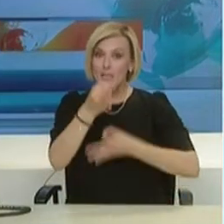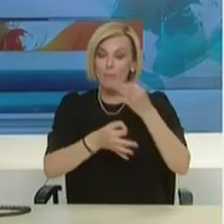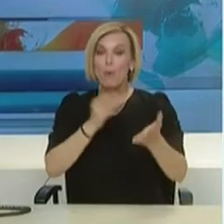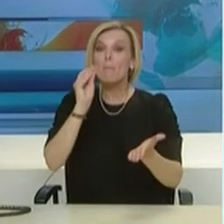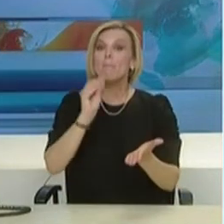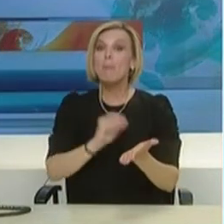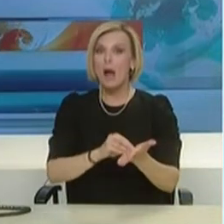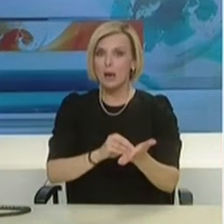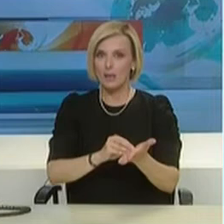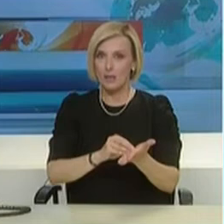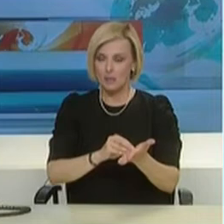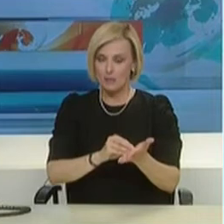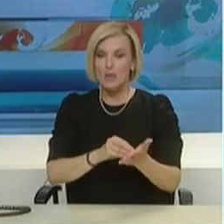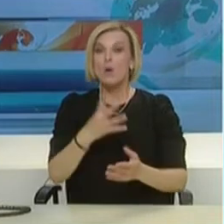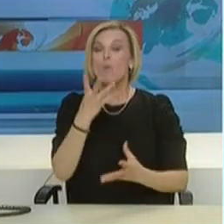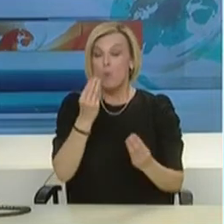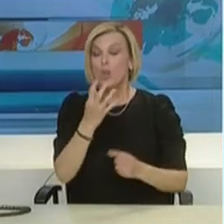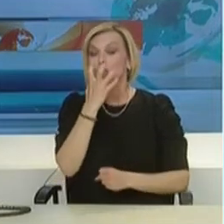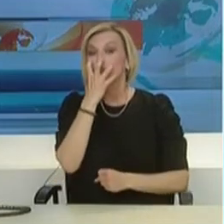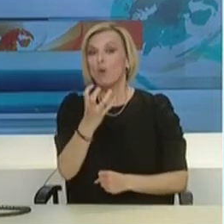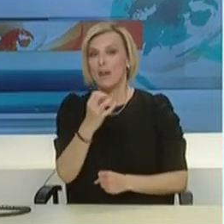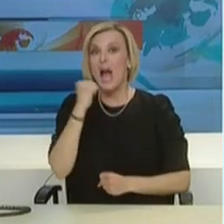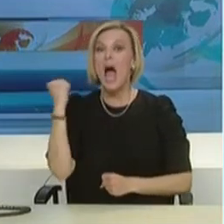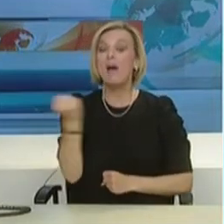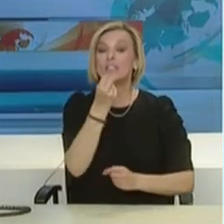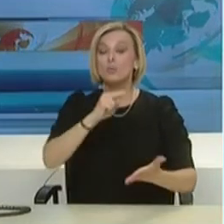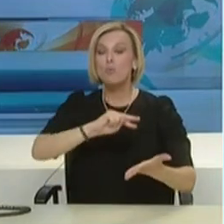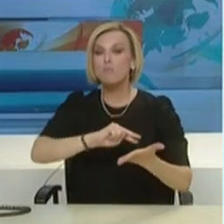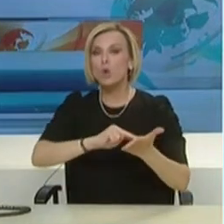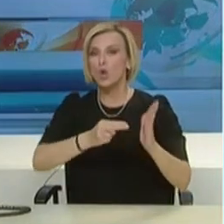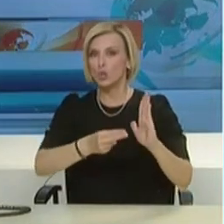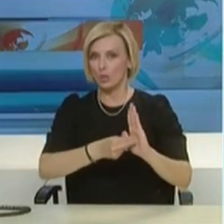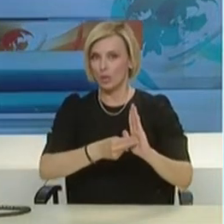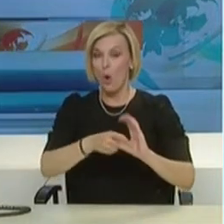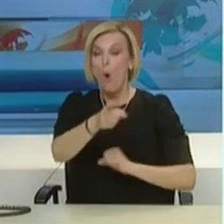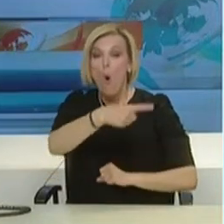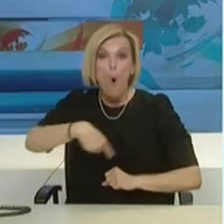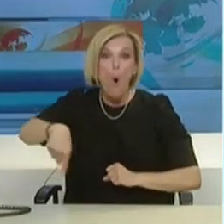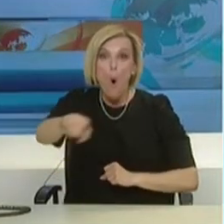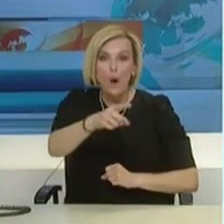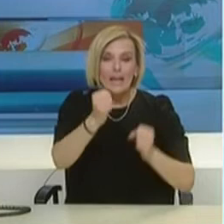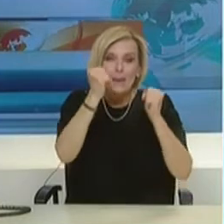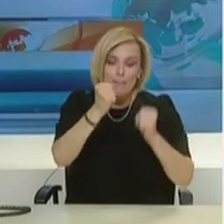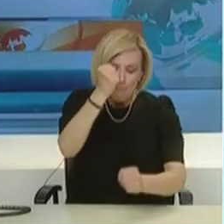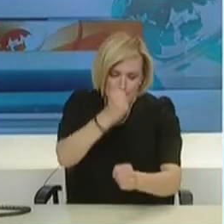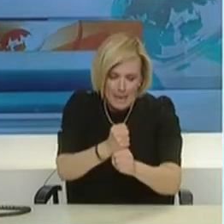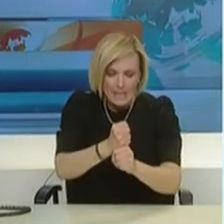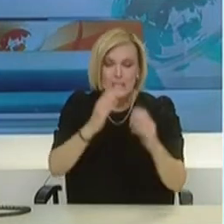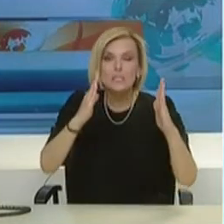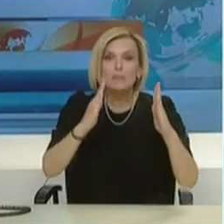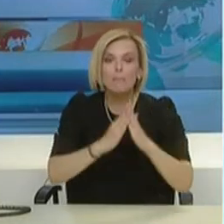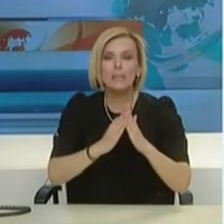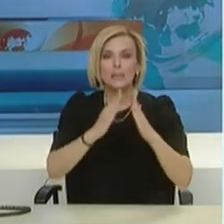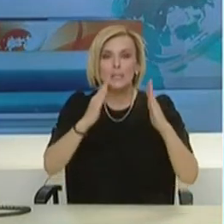άλλη μια φορά και κατηγορηματικά αυστηρή σύσταση. Οι πολίτες πρέπει να παραμένουν στην κατοικία τους, ώστε να